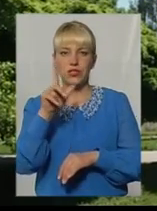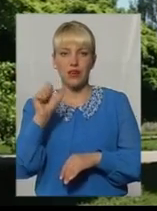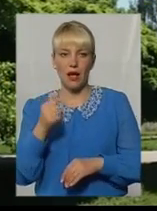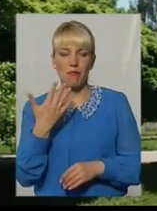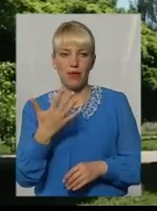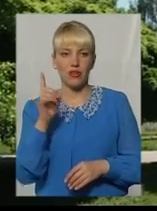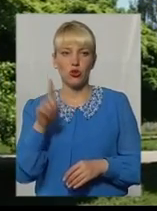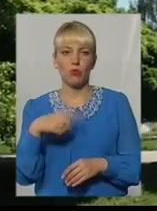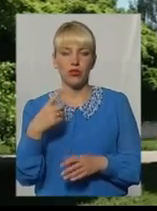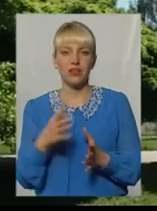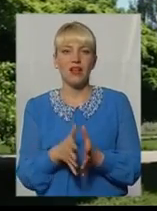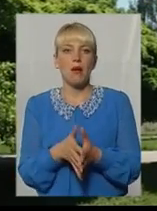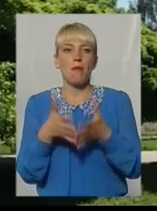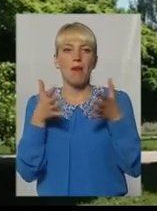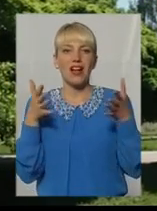будівництво.